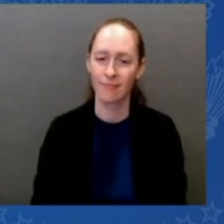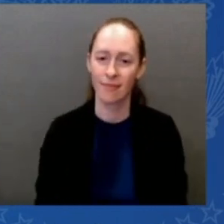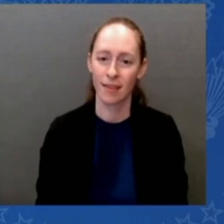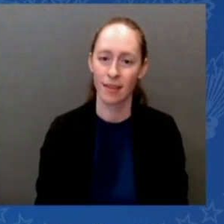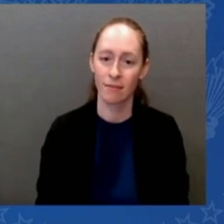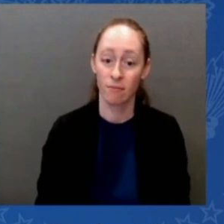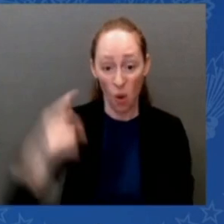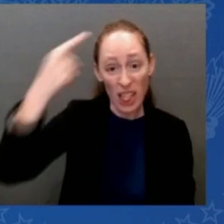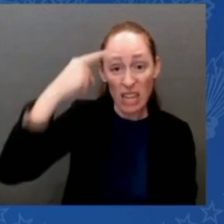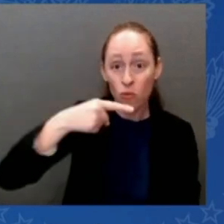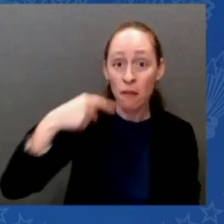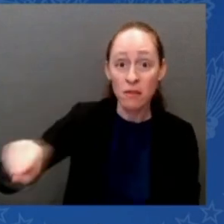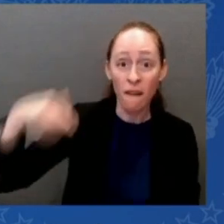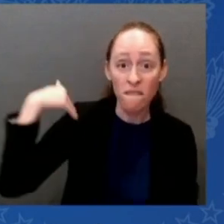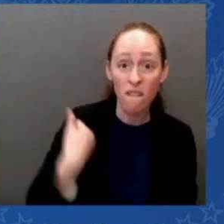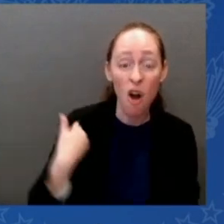Let's stick with this, okay?